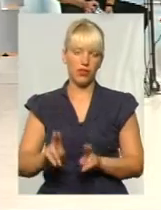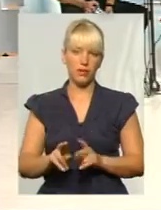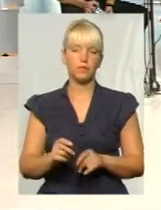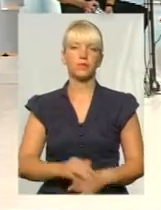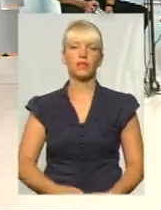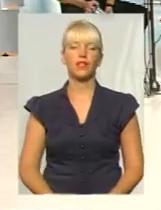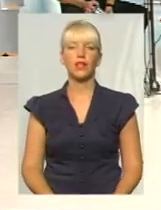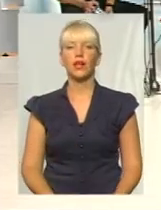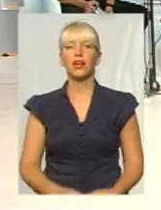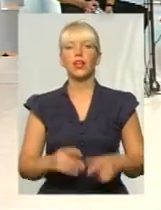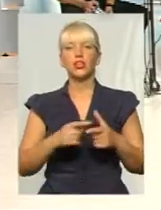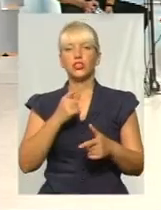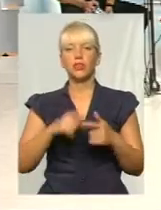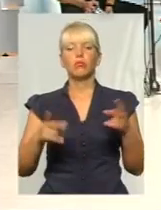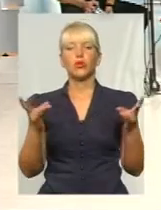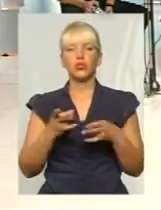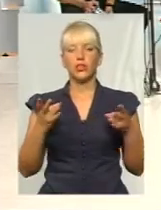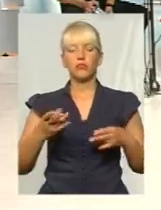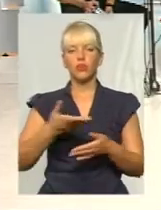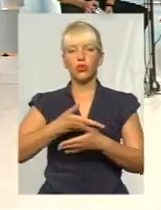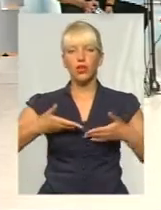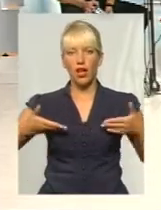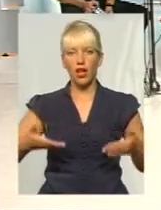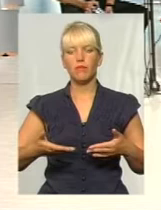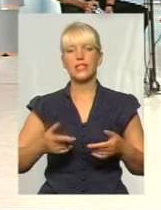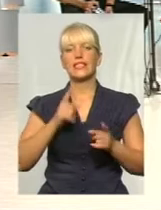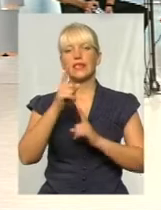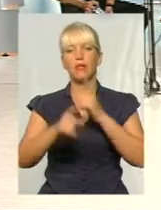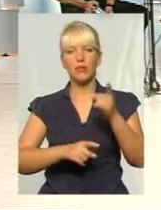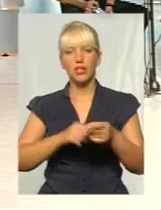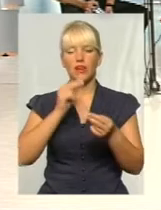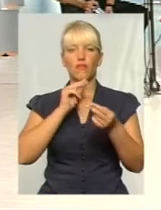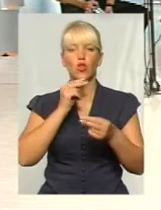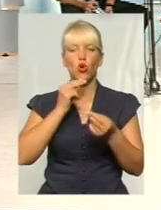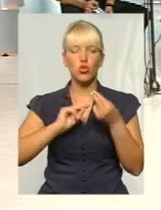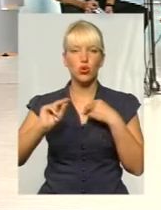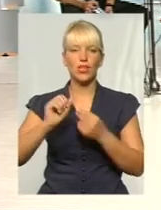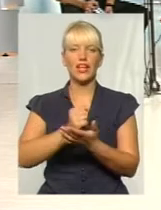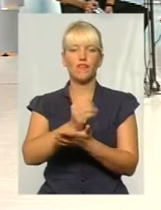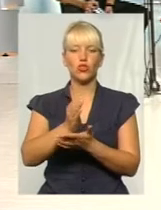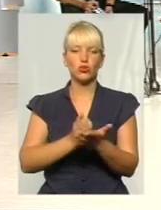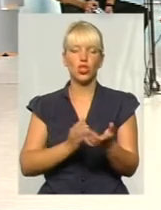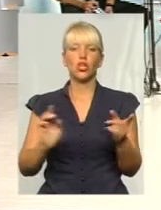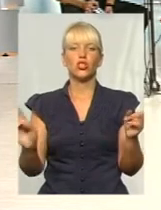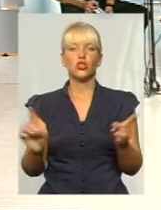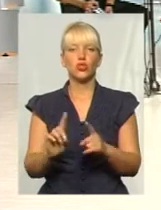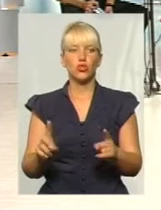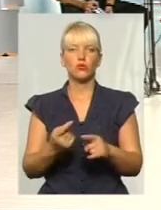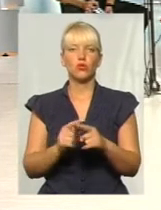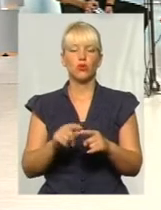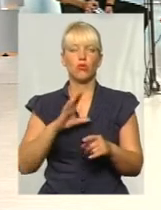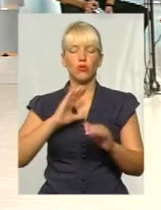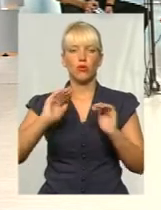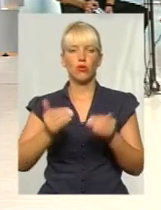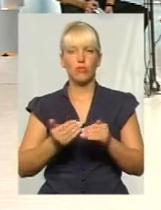Скажіть, чи потрібні нам все ж таки зміни, удосконалення інфраструктури, для того, щоб цього було менше?